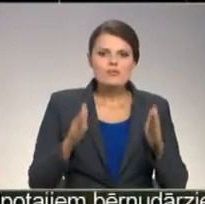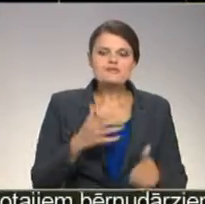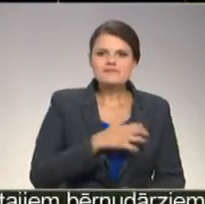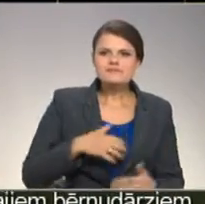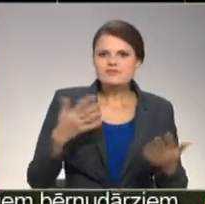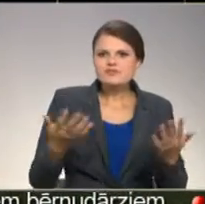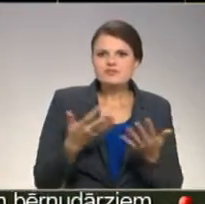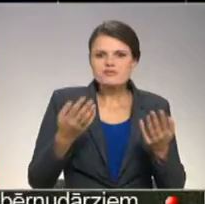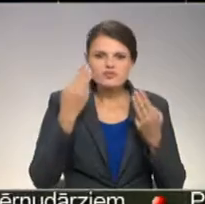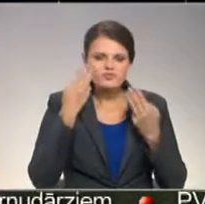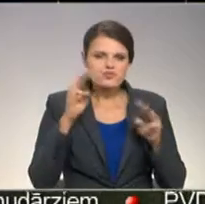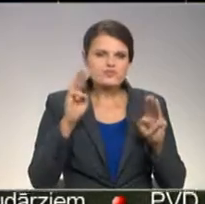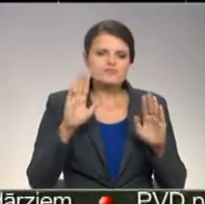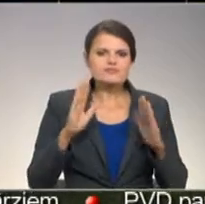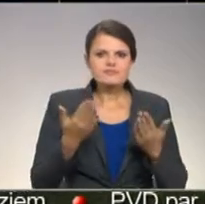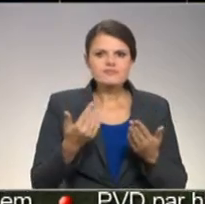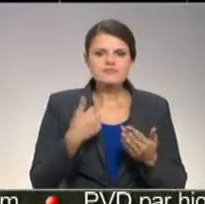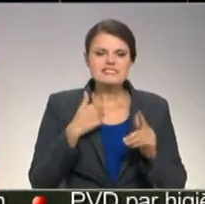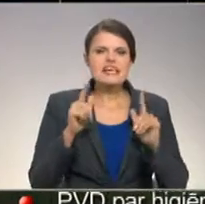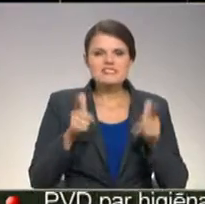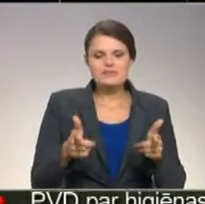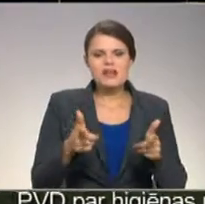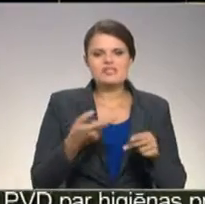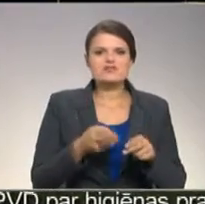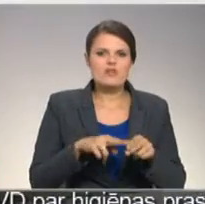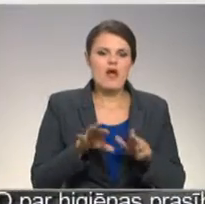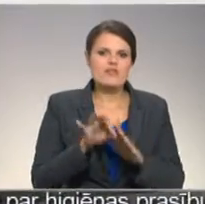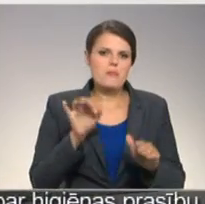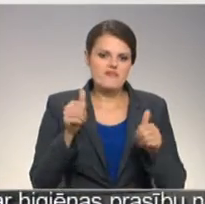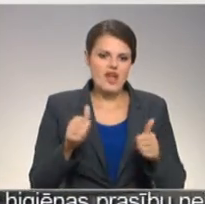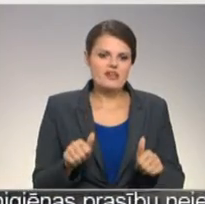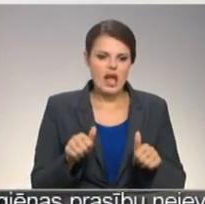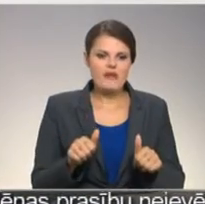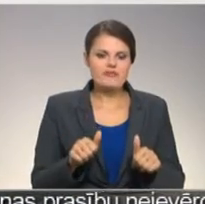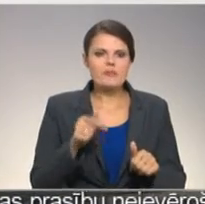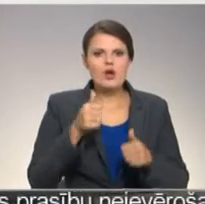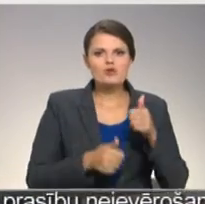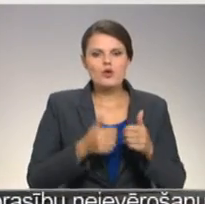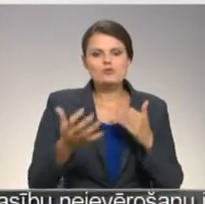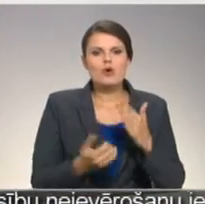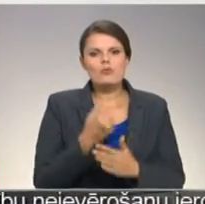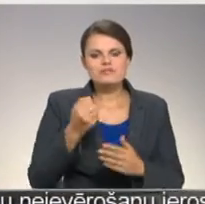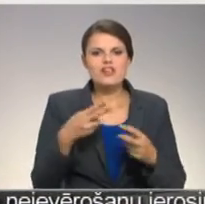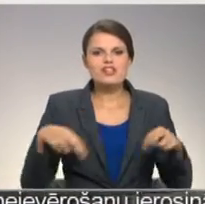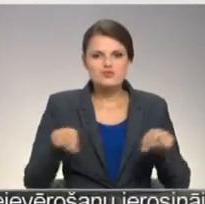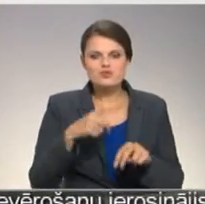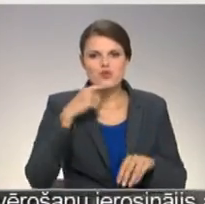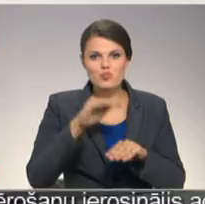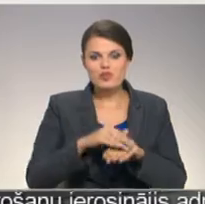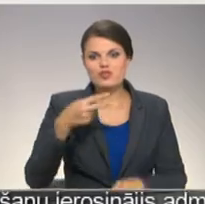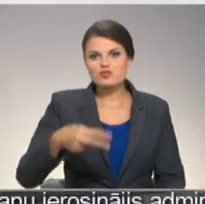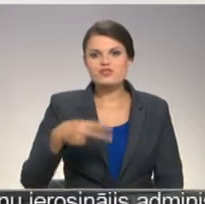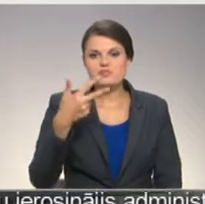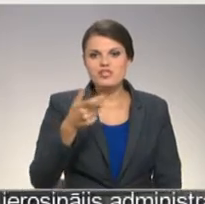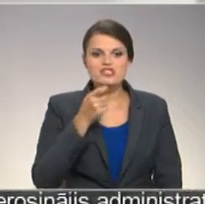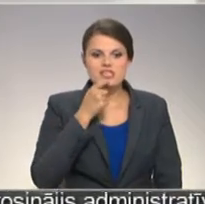vajadzīgs kaut kas ir modernāks, bet es piekristu tādam variantam. Metu konkursu uzvarētāju žūrī noteikts 23.